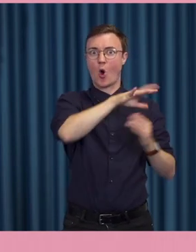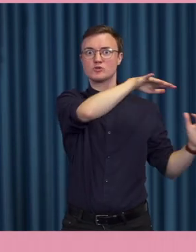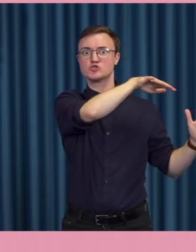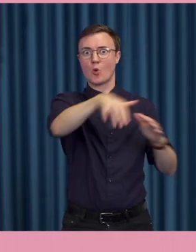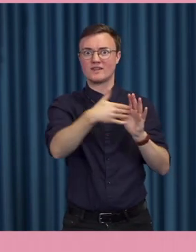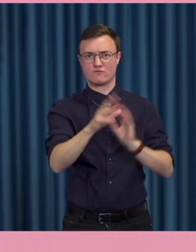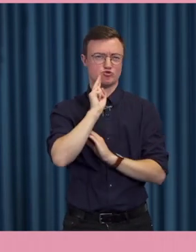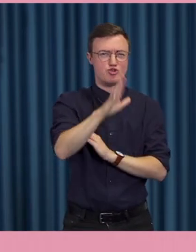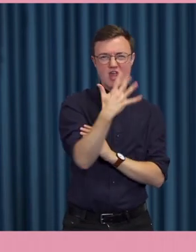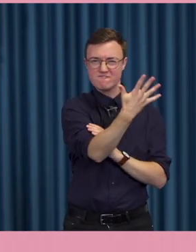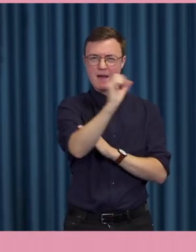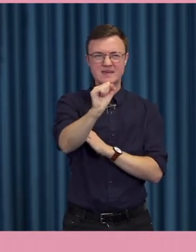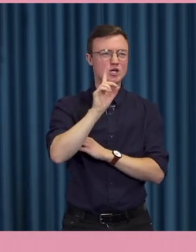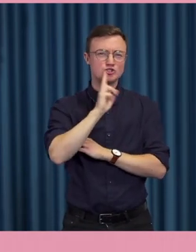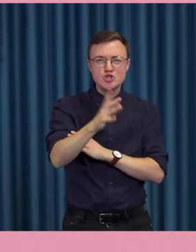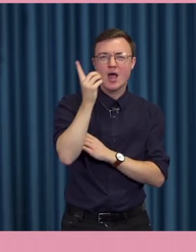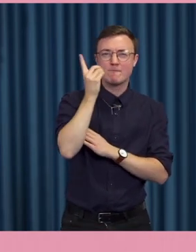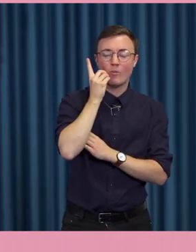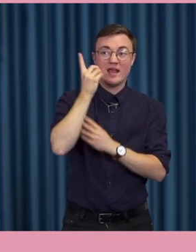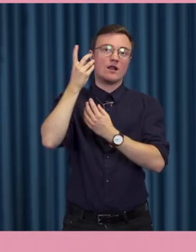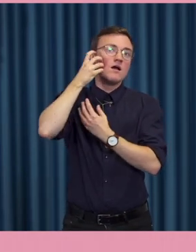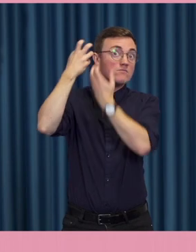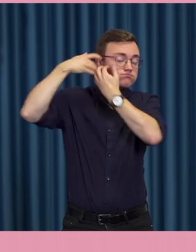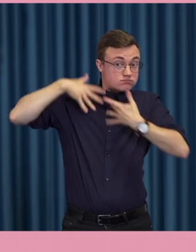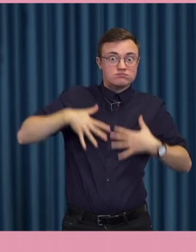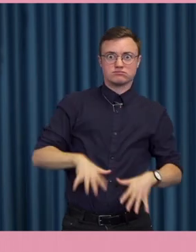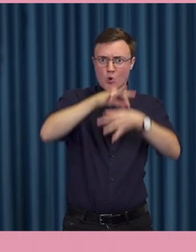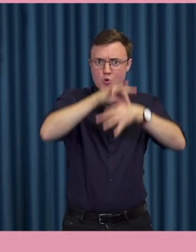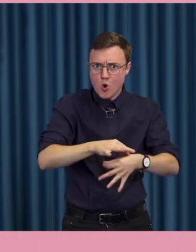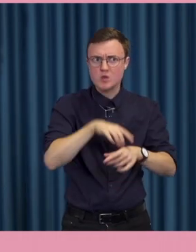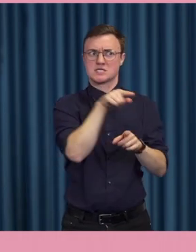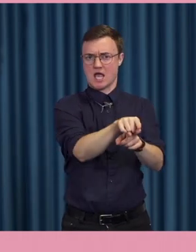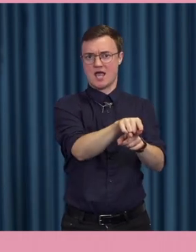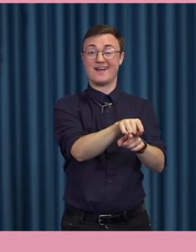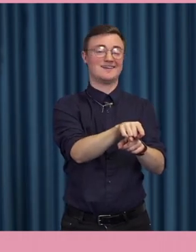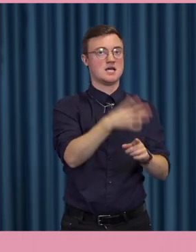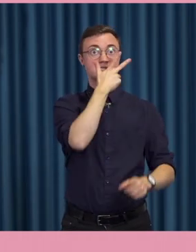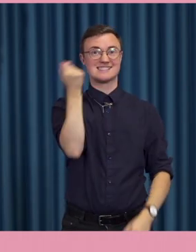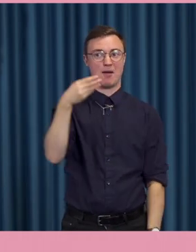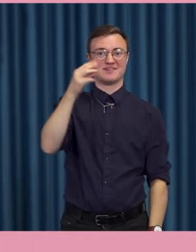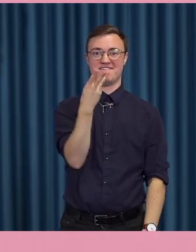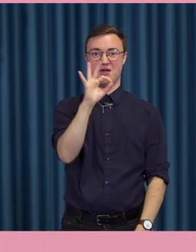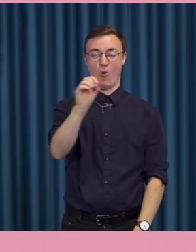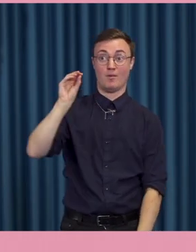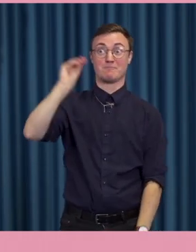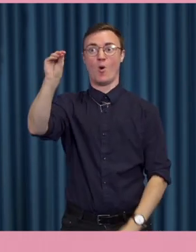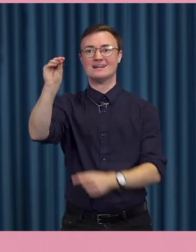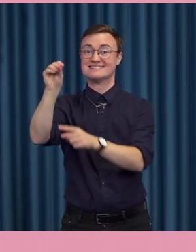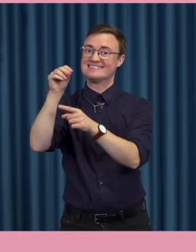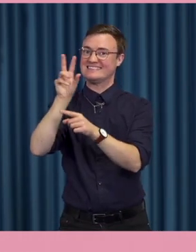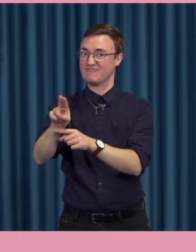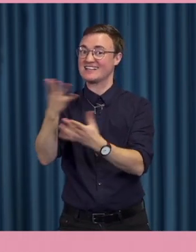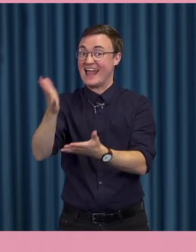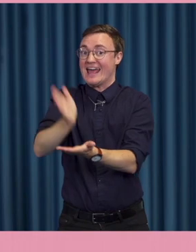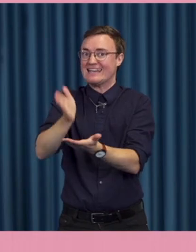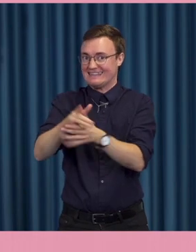nya mobilsystemet som har lett till människor att bli sjuka. Det hamnade ganska snabbt på WHOs lista som att det är faktiskt ett virus som